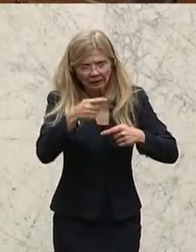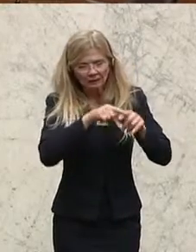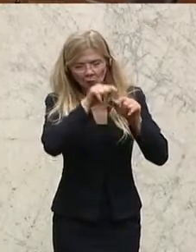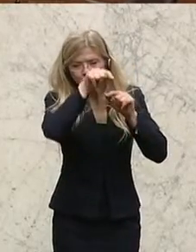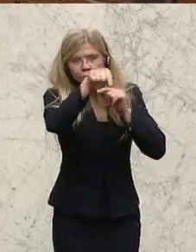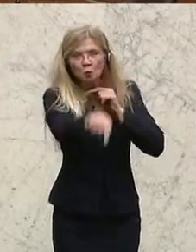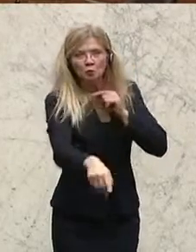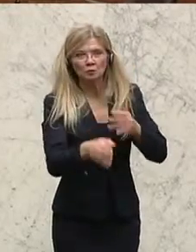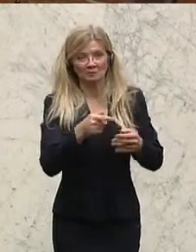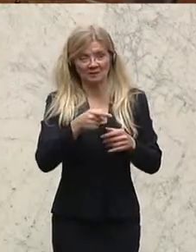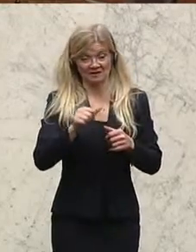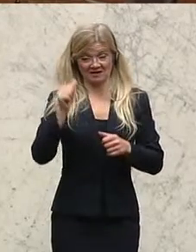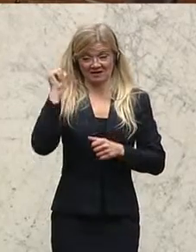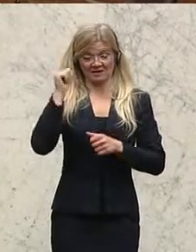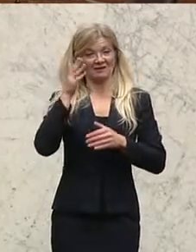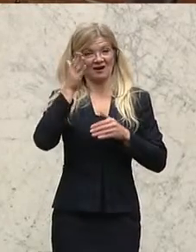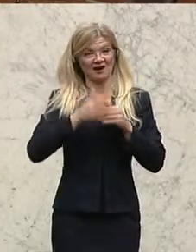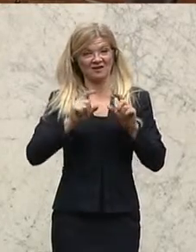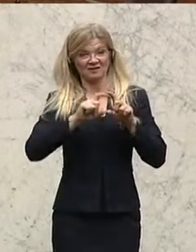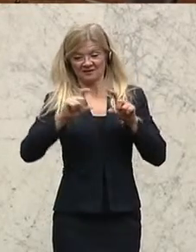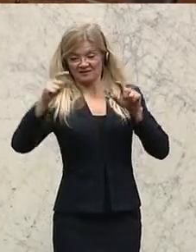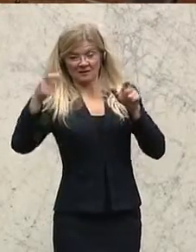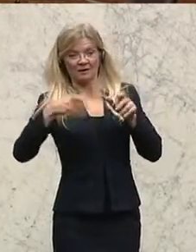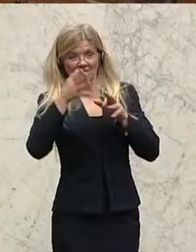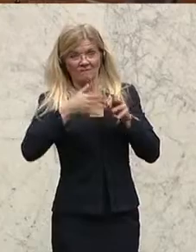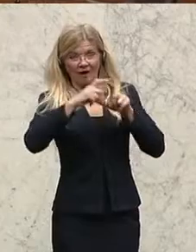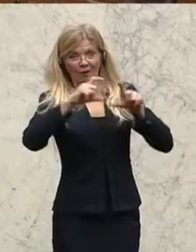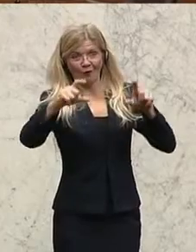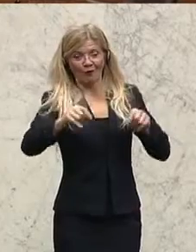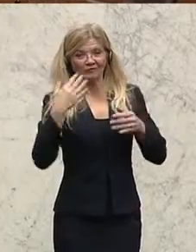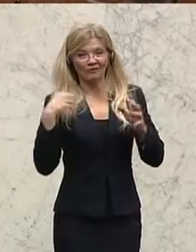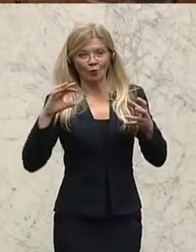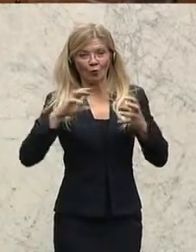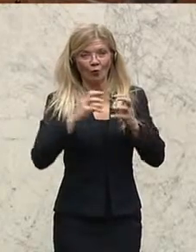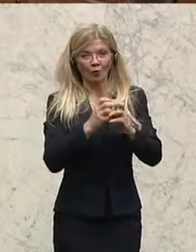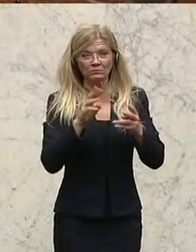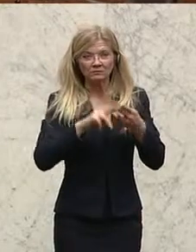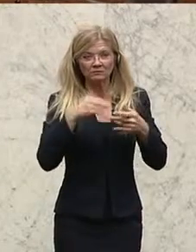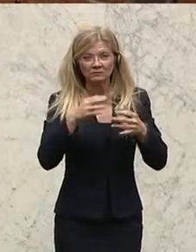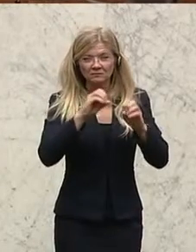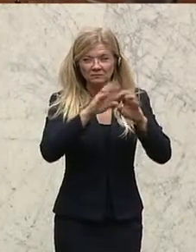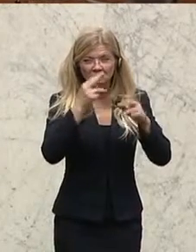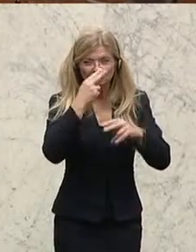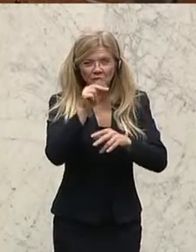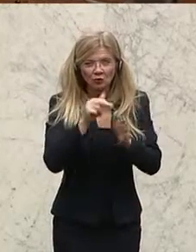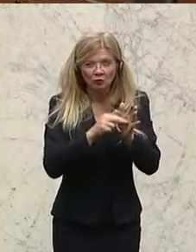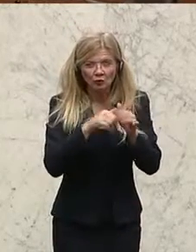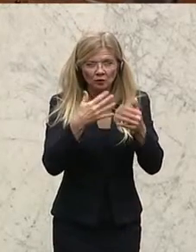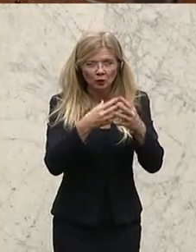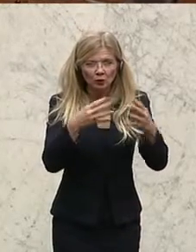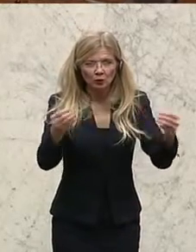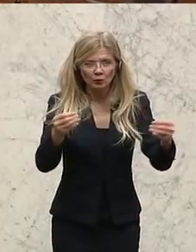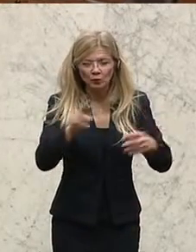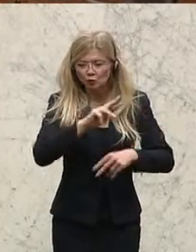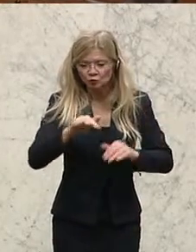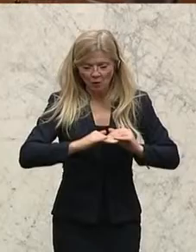Rückseite des letzten Waggons schrumpfte zusammen, nur ein Lichtlein davon sah man noch eine Weile, dann war alles verschwunden. Bloß der